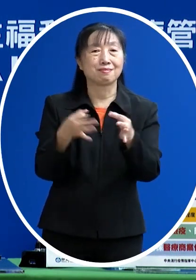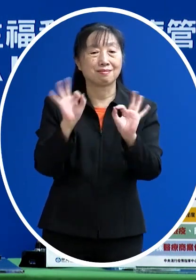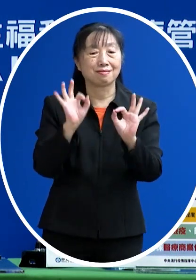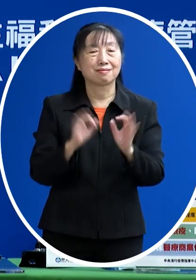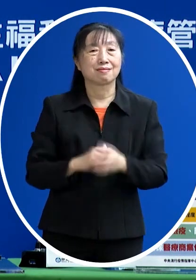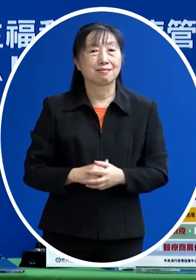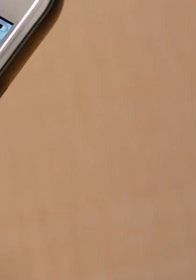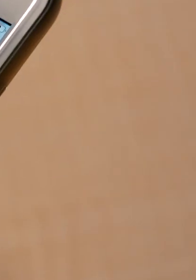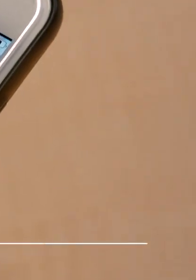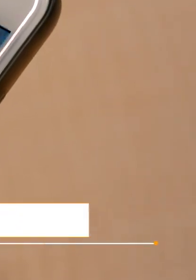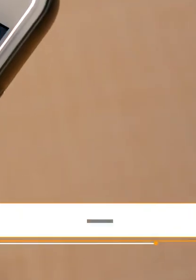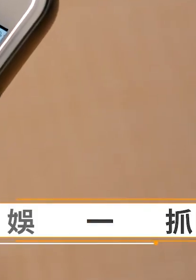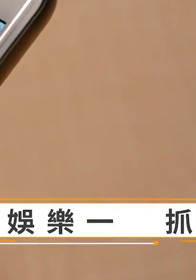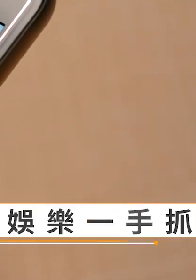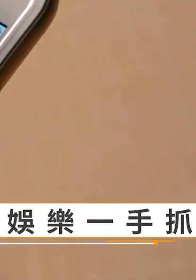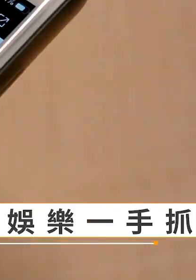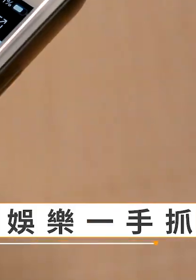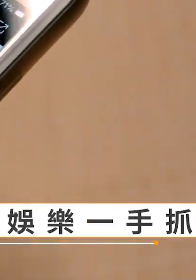一個情形